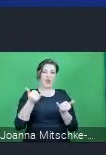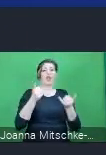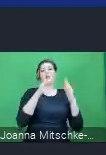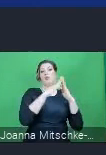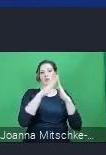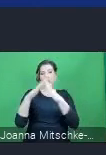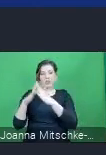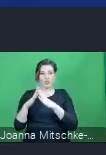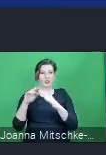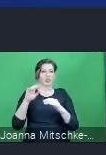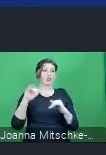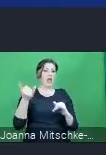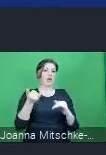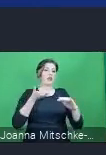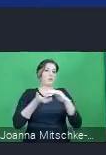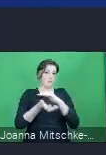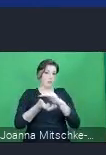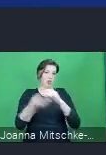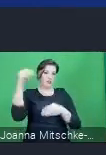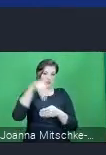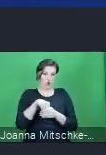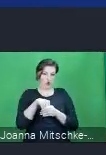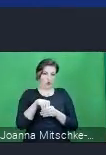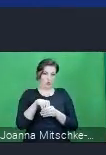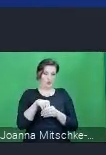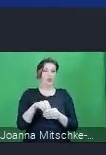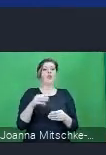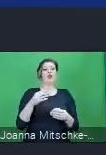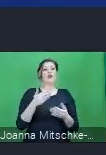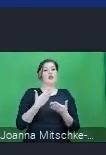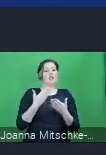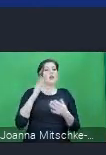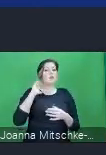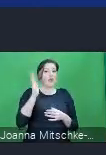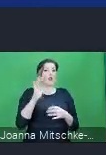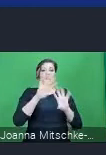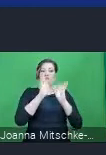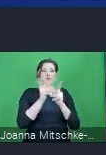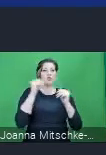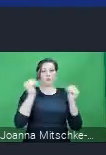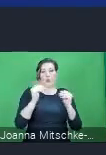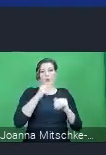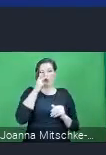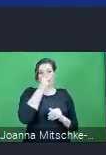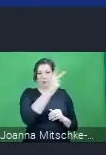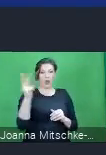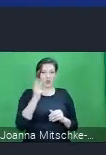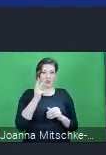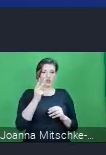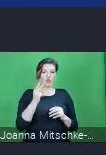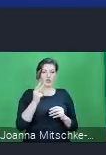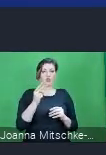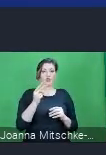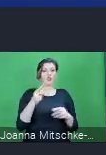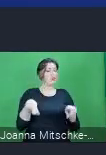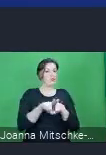służącej zarówno do gromadzenia, jak i udostępniania informacji na temat źródeł niskoemisyjnego ciepła i źródeł spalania paliw, a także